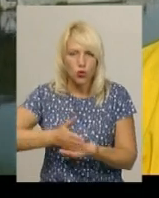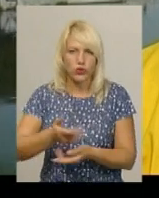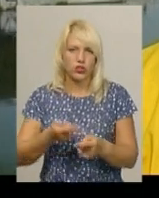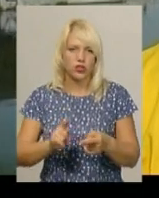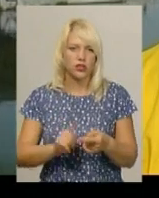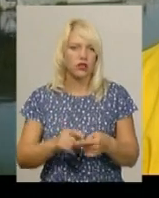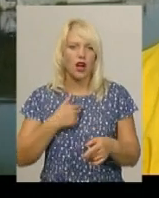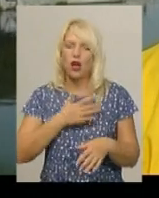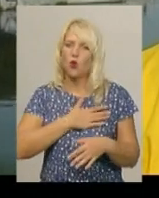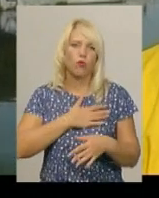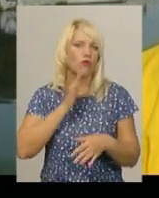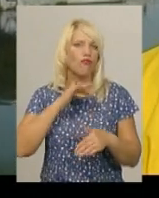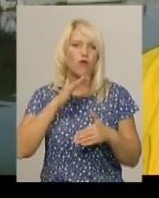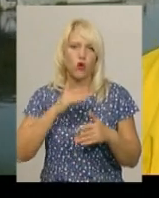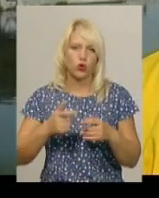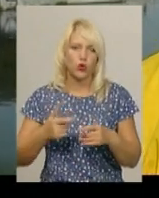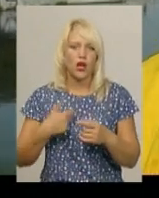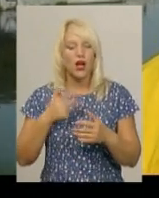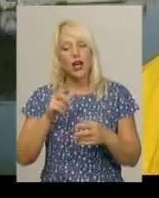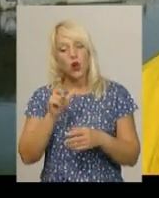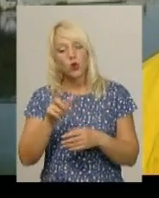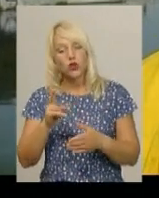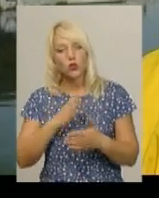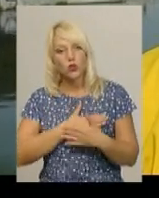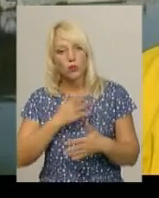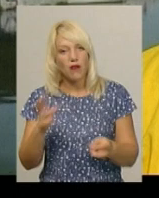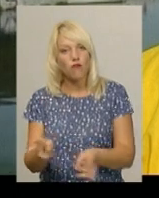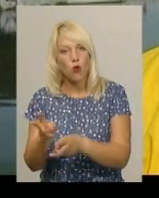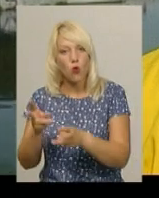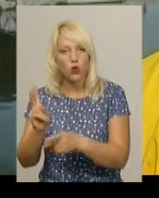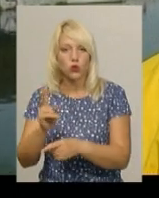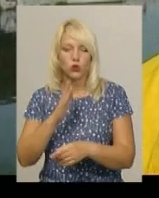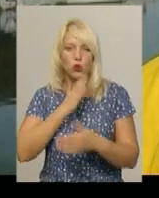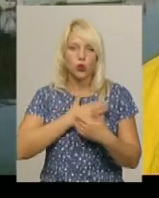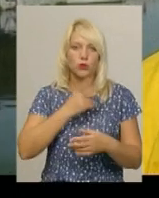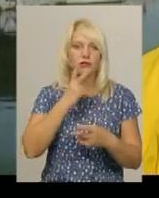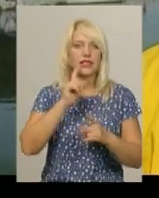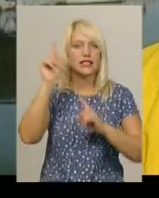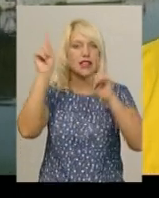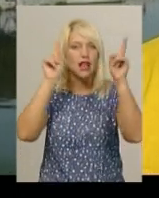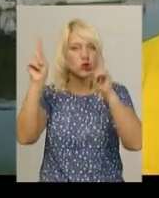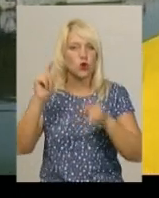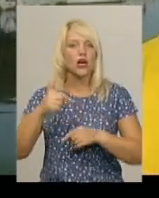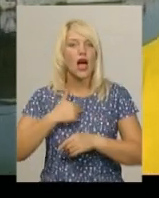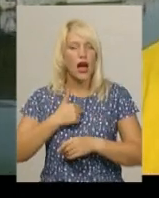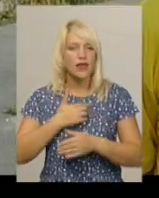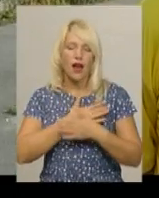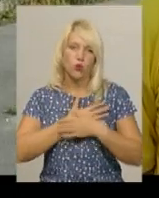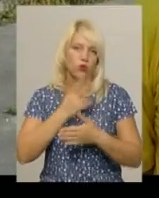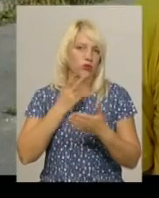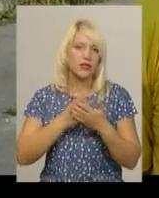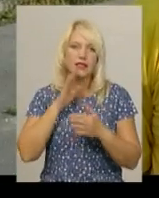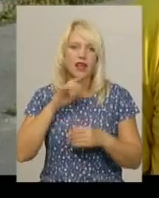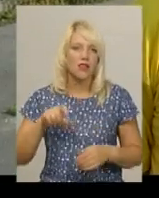Я люблю воду. Є люди, які люблять вогоні, люди, які люблять дивитися на зорі. Я люблю дивитися на воду.